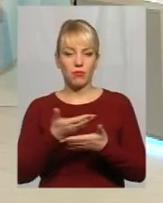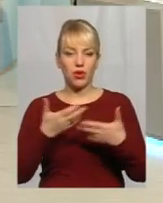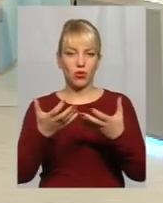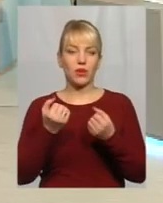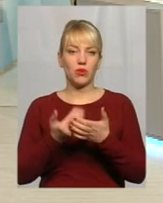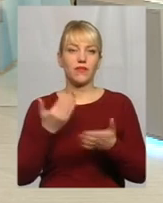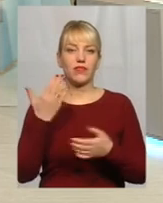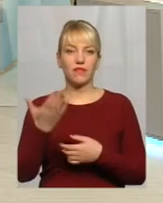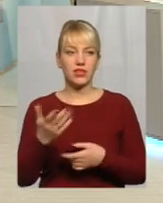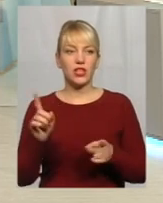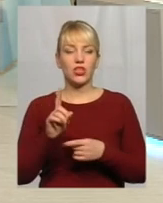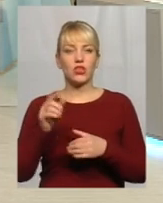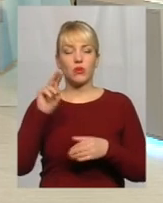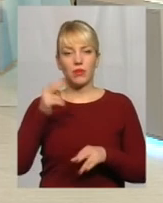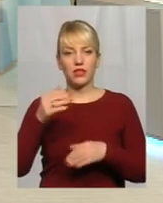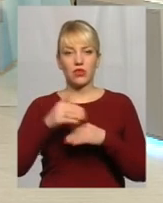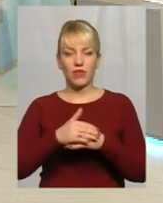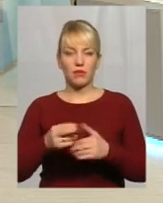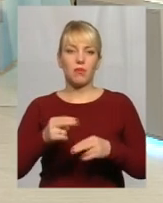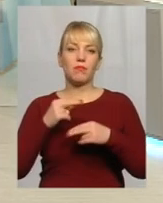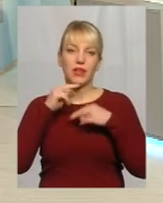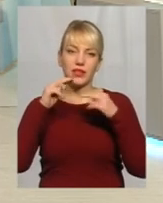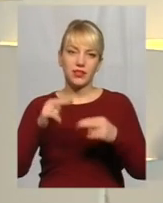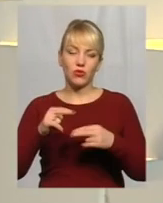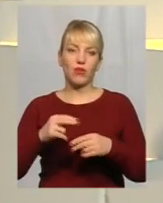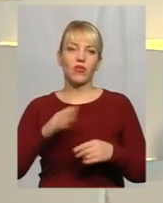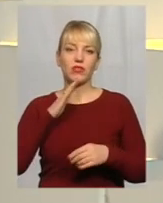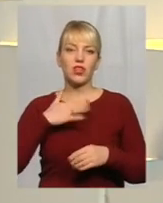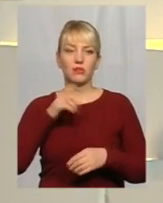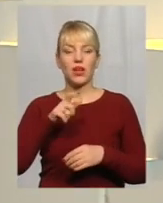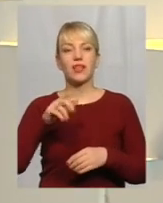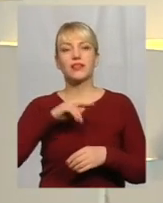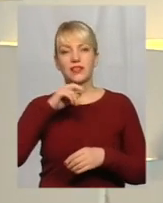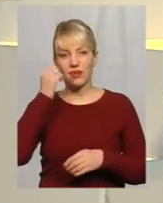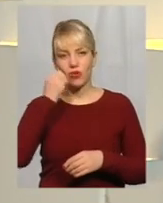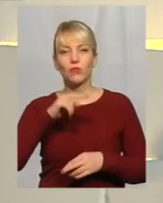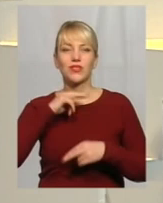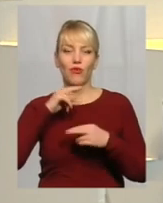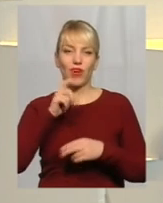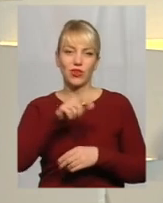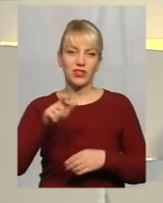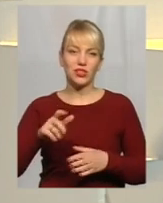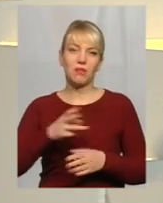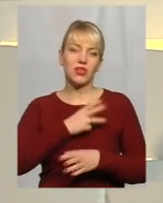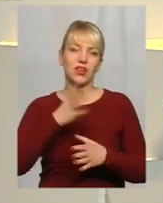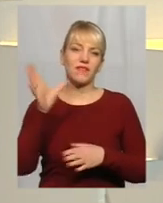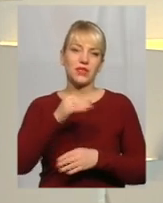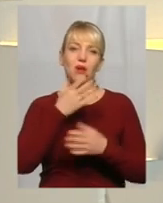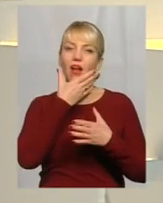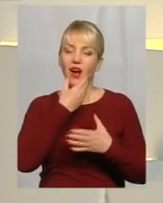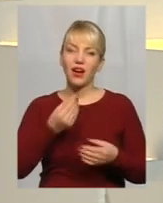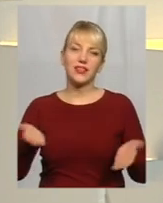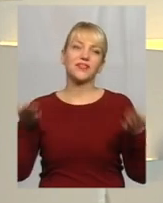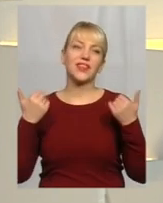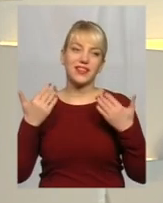в п'ятницю вечором приділили увагу нашим глядачам А глядачам за увагу також дякую Бажаємо всім гарних вихідних